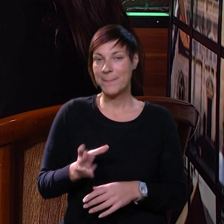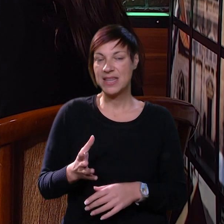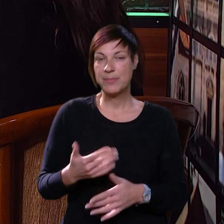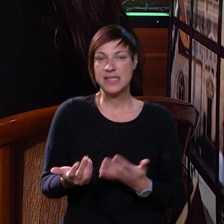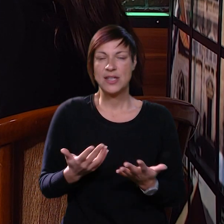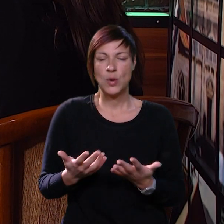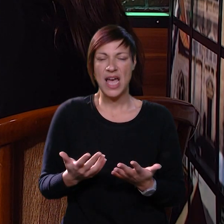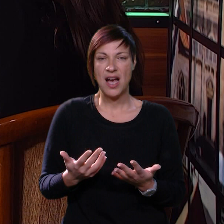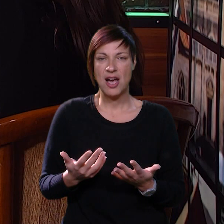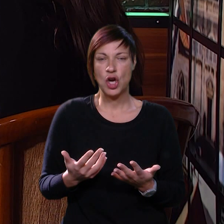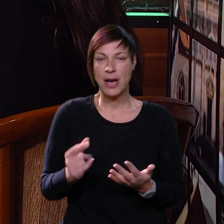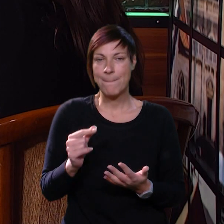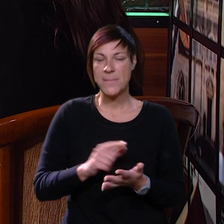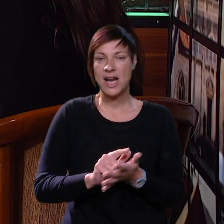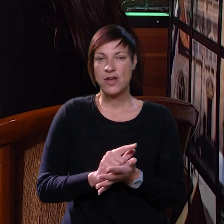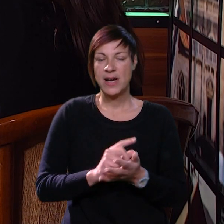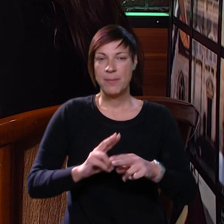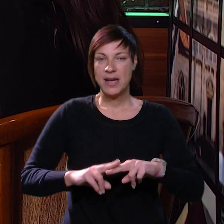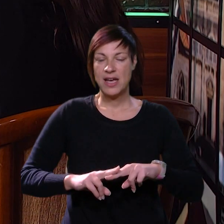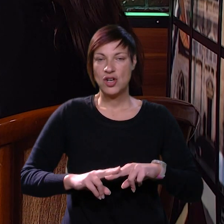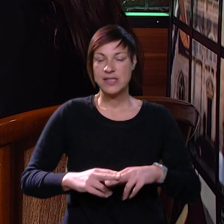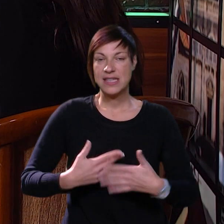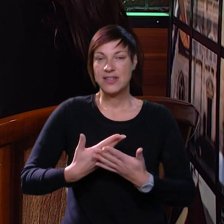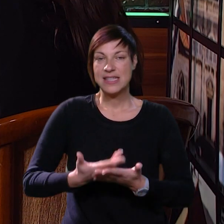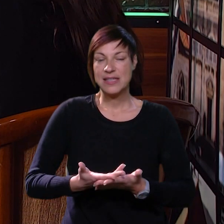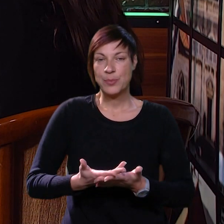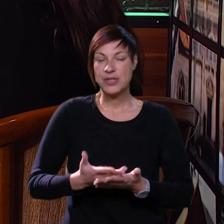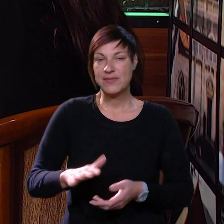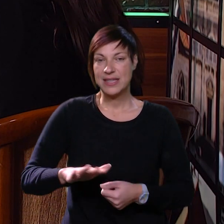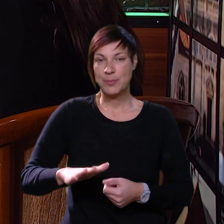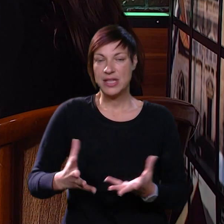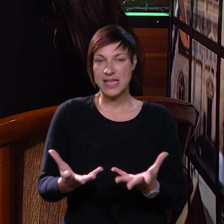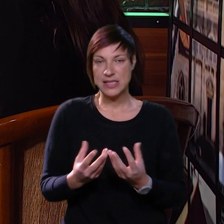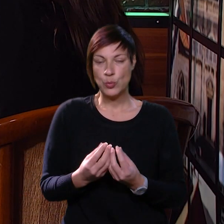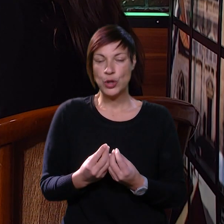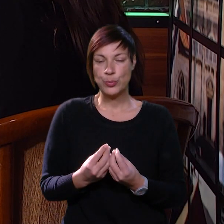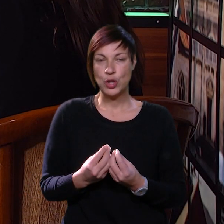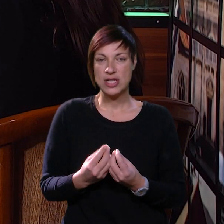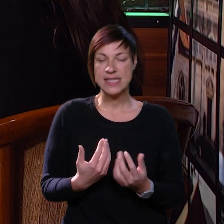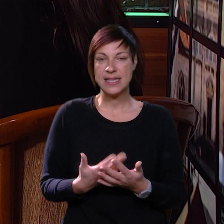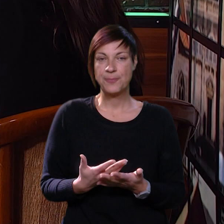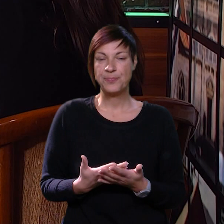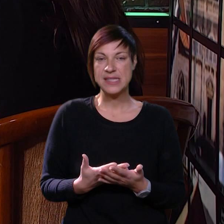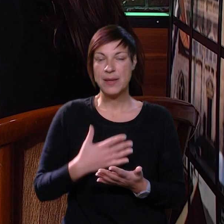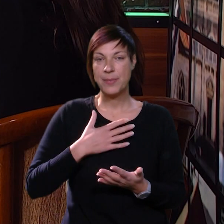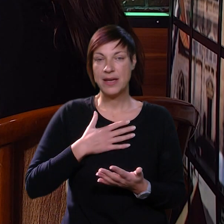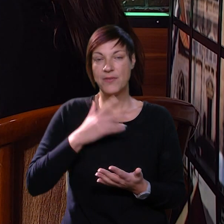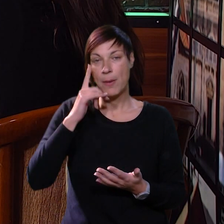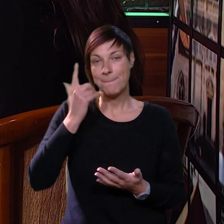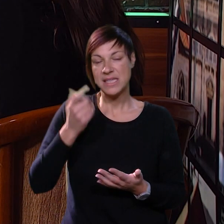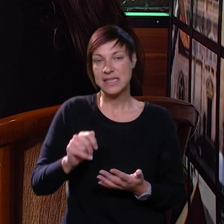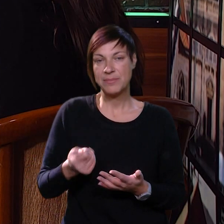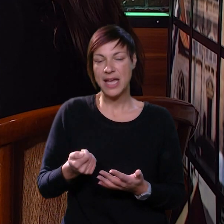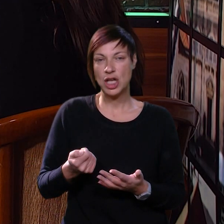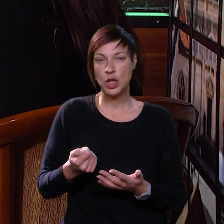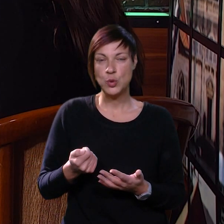mora biti na brzinu i nekako nam jako malo vremena ostane da se posvetimo u potpunosti svom djetetu. Zapravo mislim da